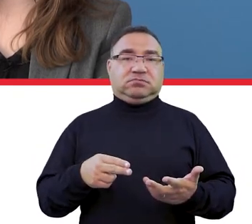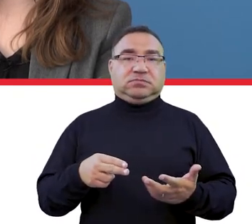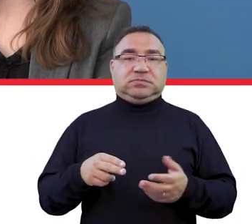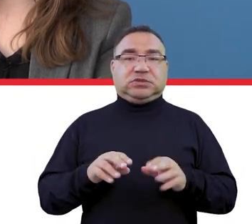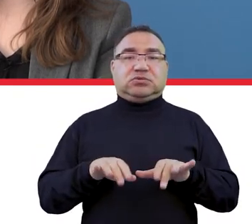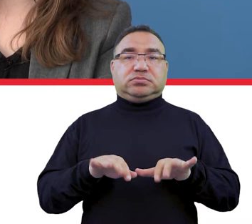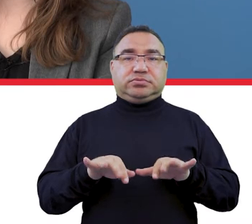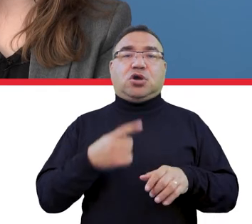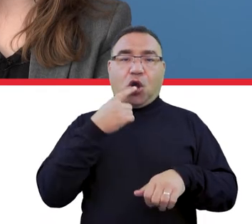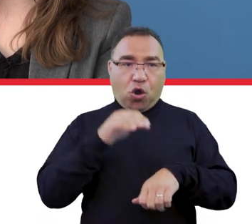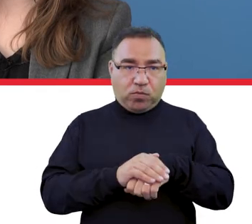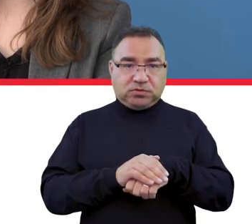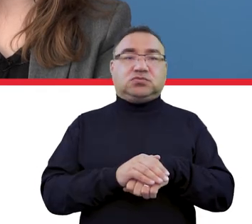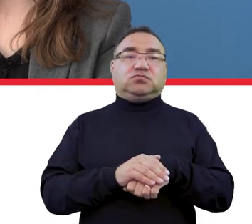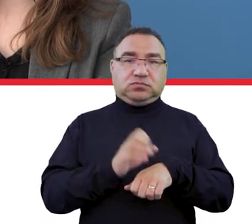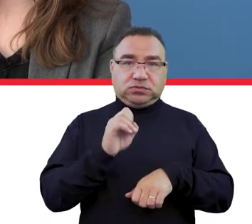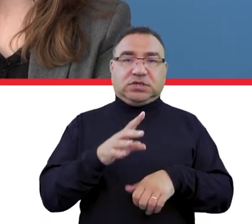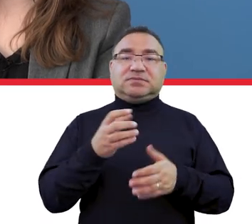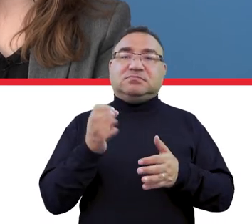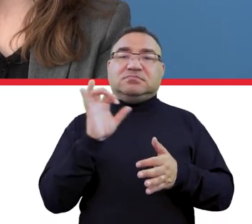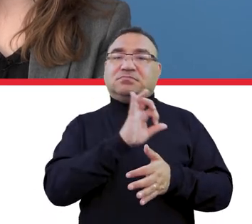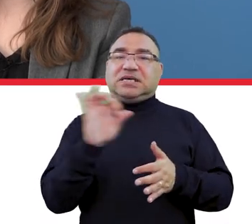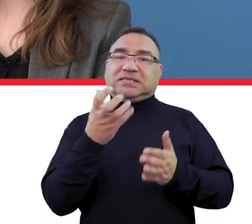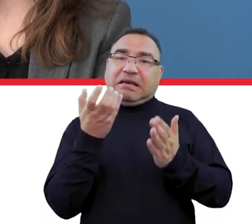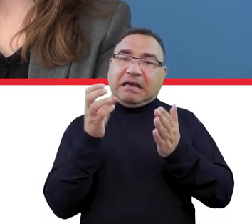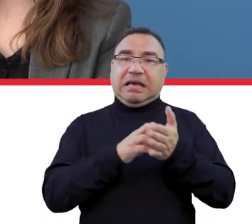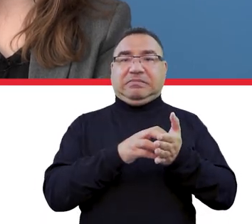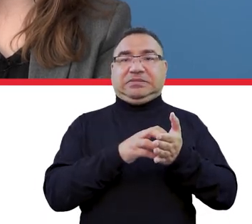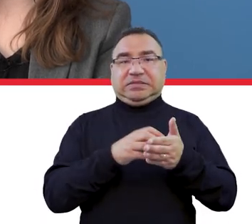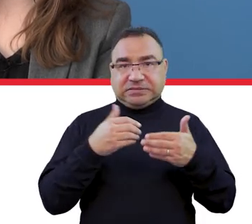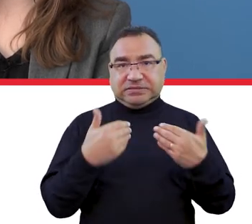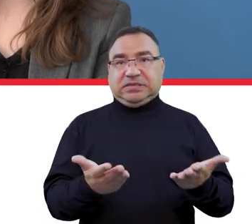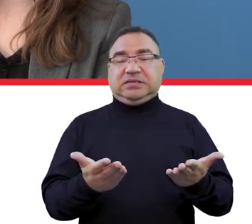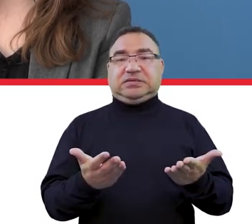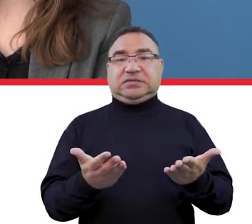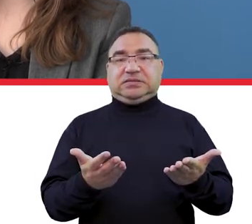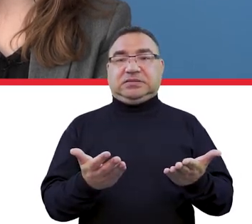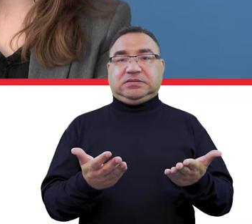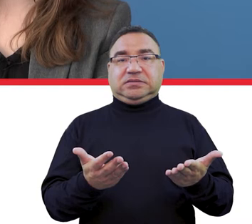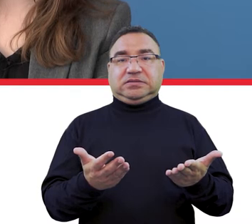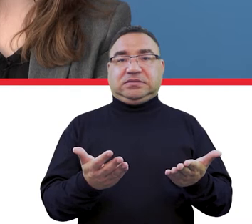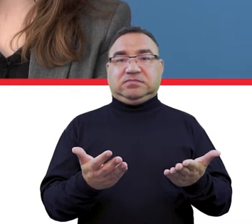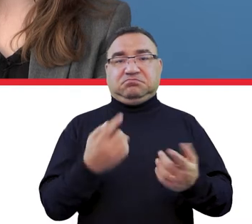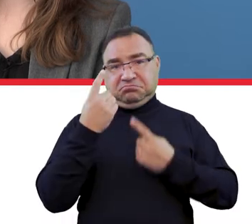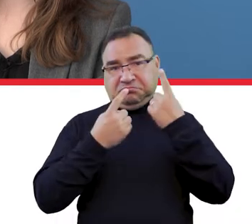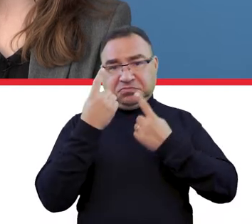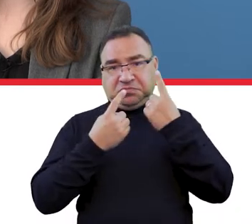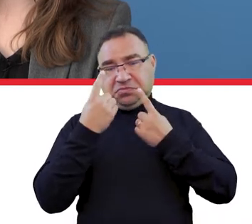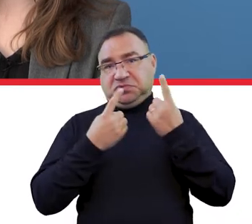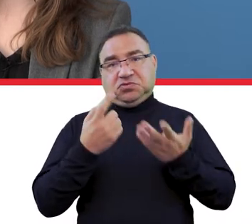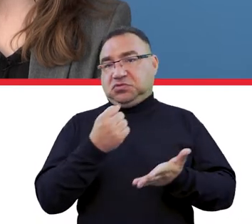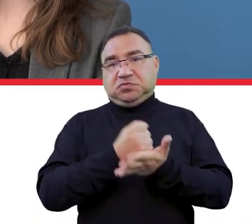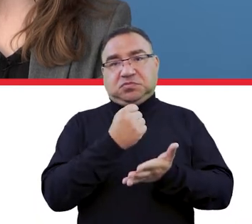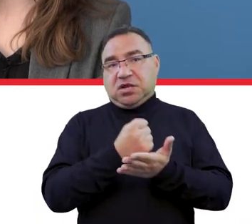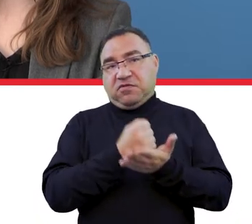dedykowaną aplikację, żeby tak mogło siedziać. I sądzę, że tutaj jest